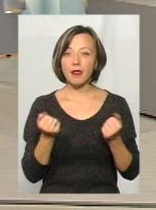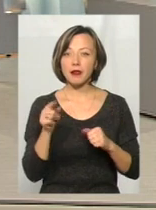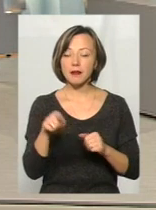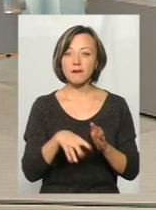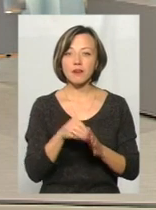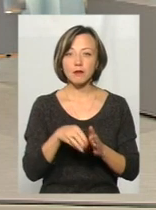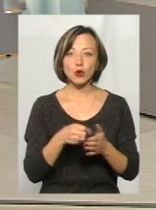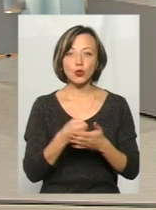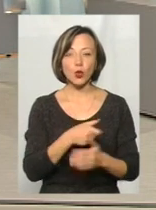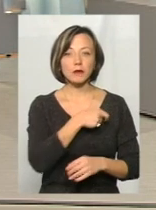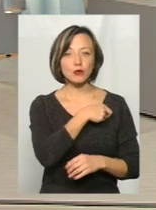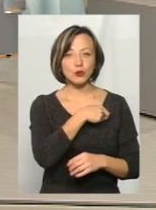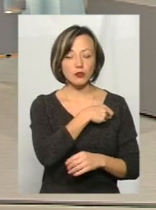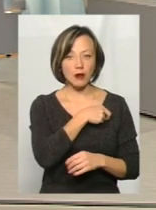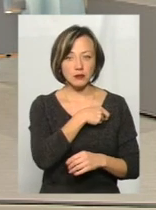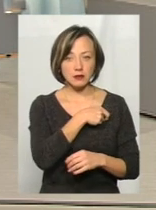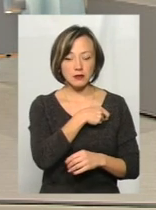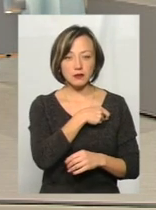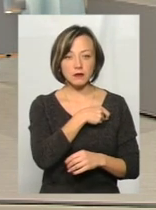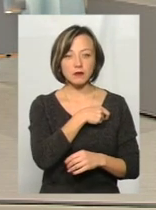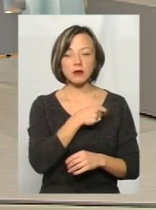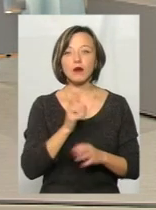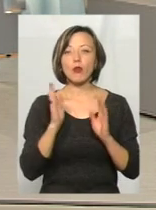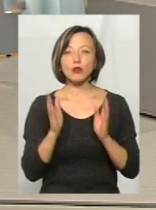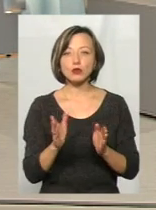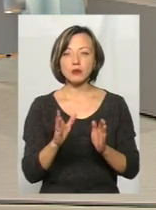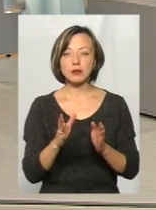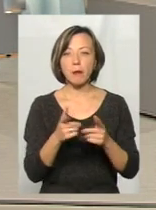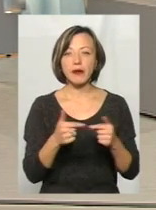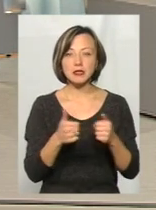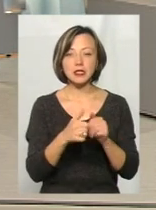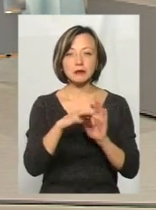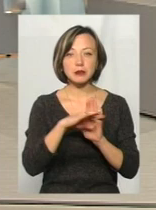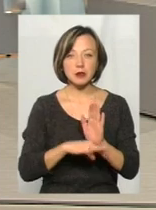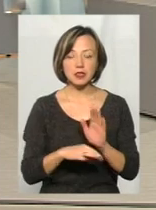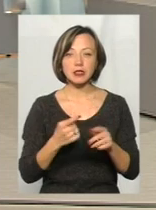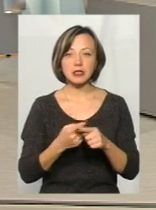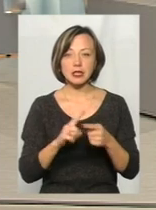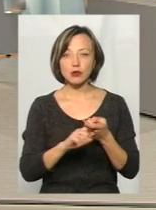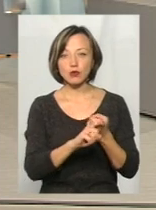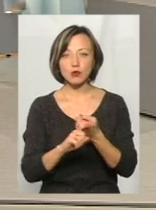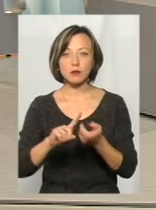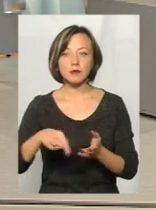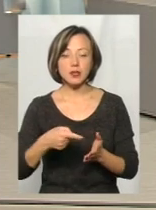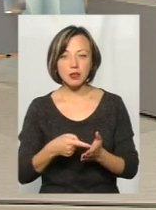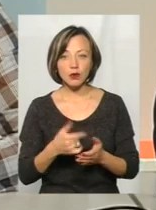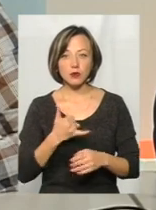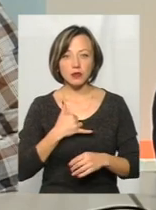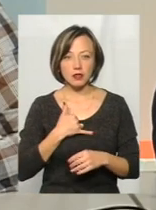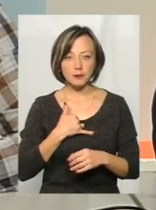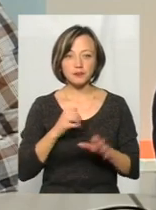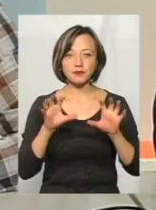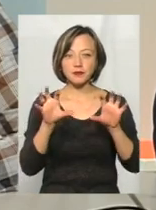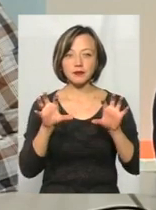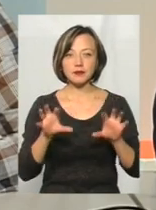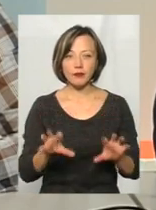вибори до депутатських, депутати будуть йти за партійними списками, як це стосується в містах. Тобто, в містах в законотворець,